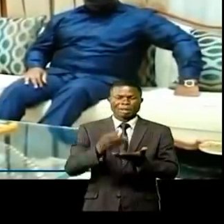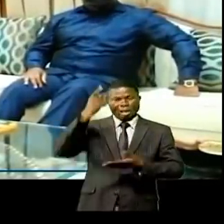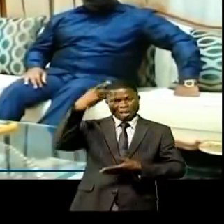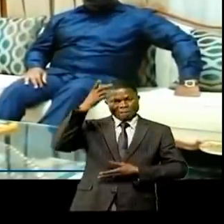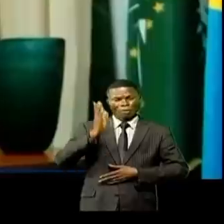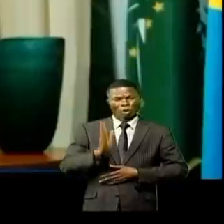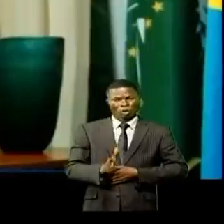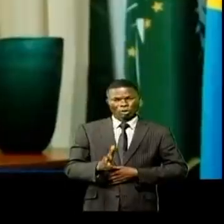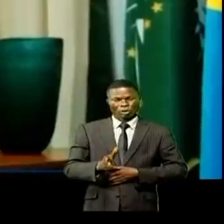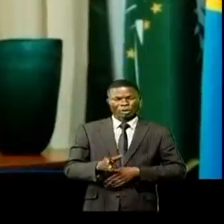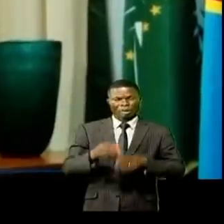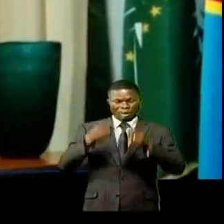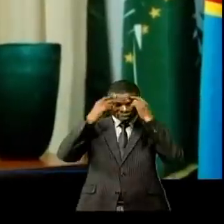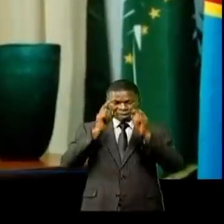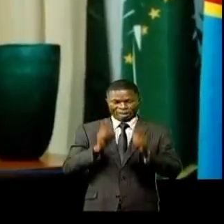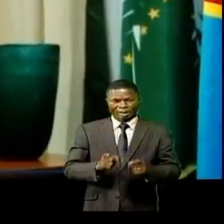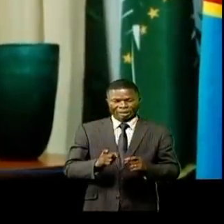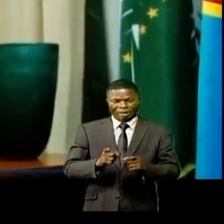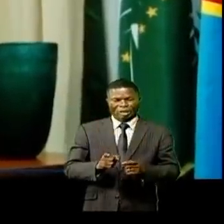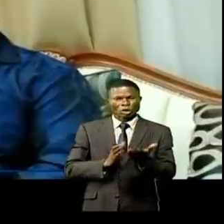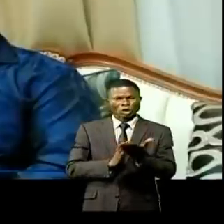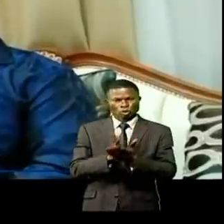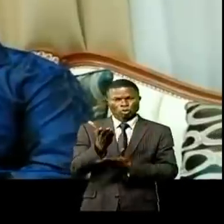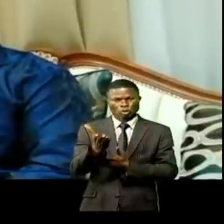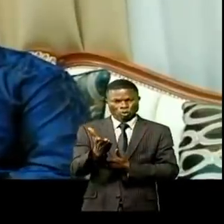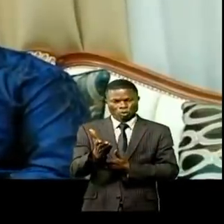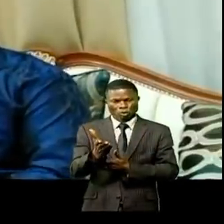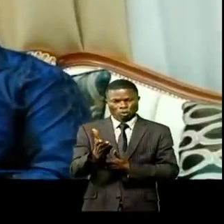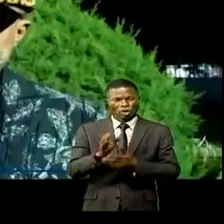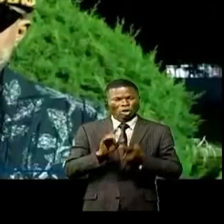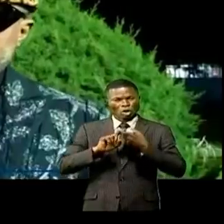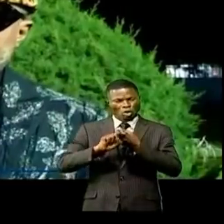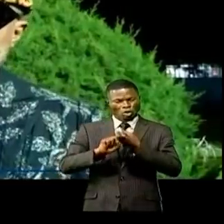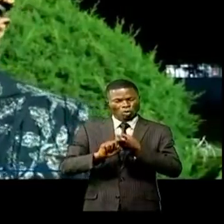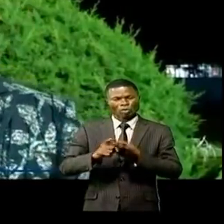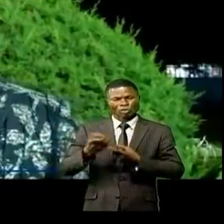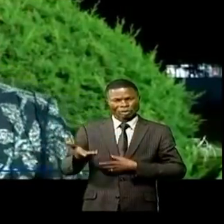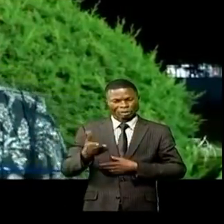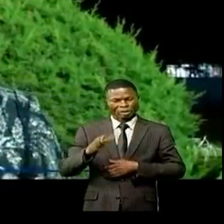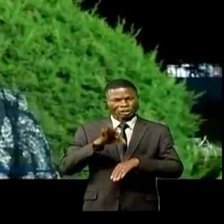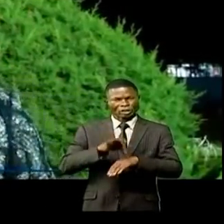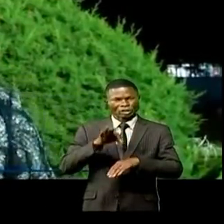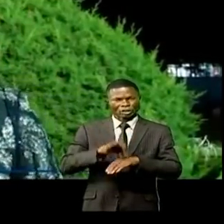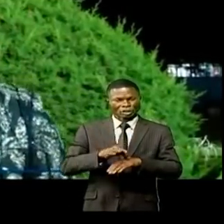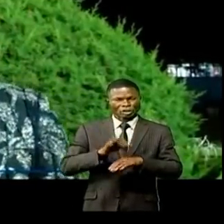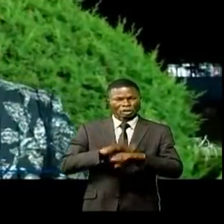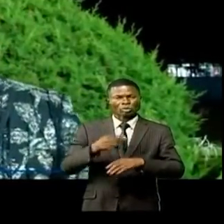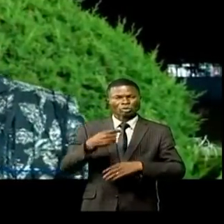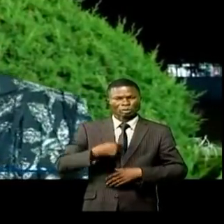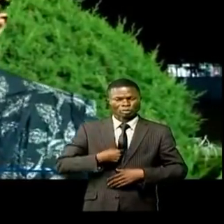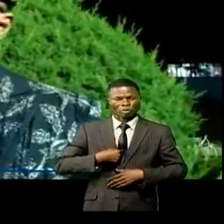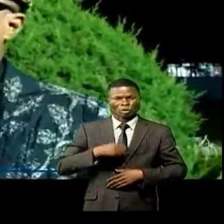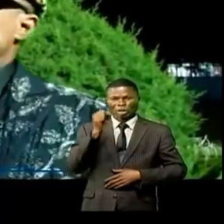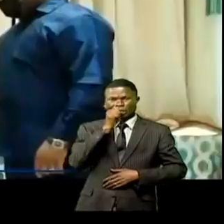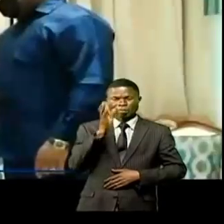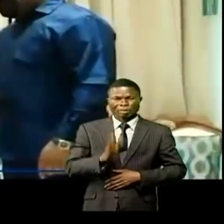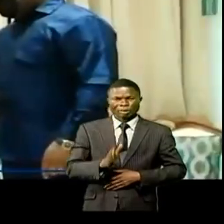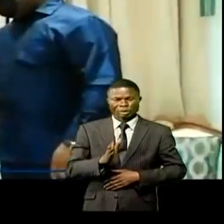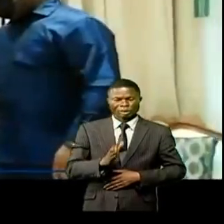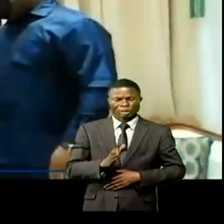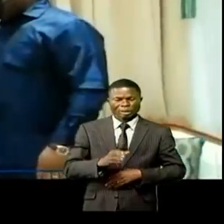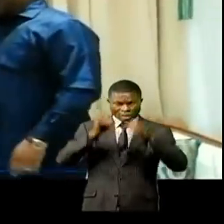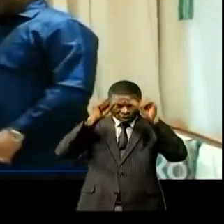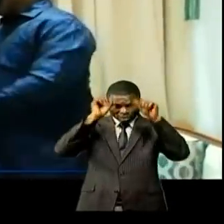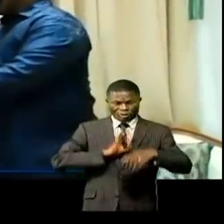mesure déjà l'immensité de la tâche lui confiée. J'ai eu la chance et l'honneur d'être reçu